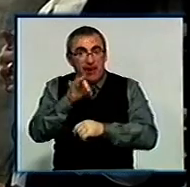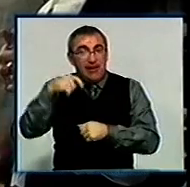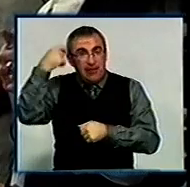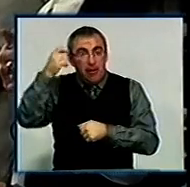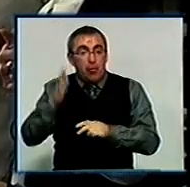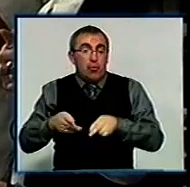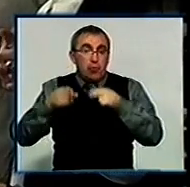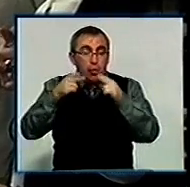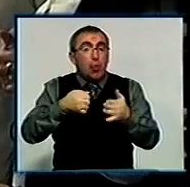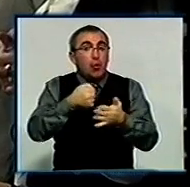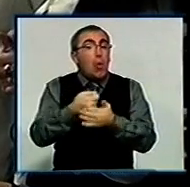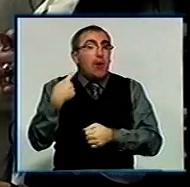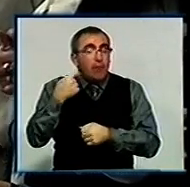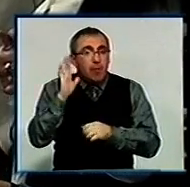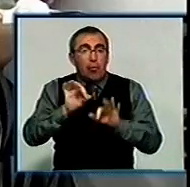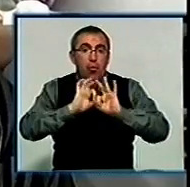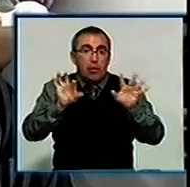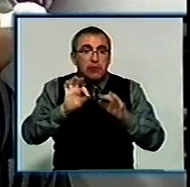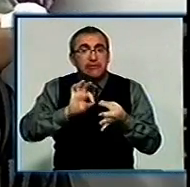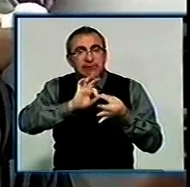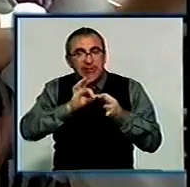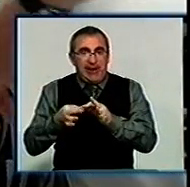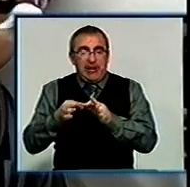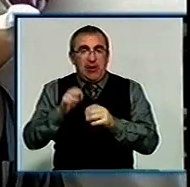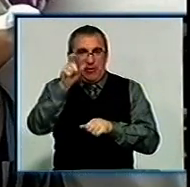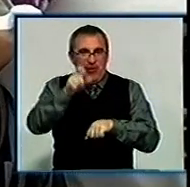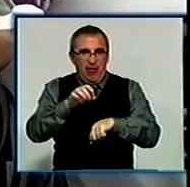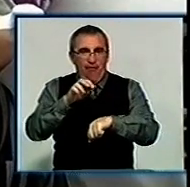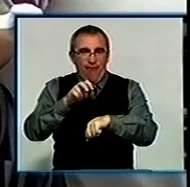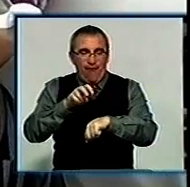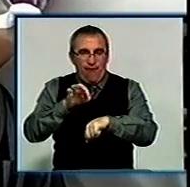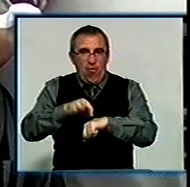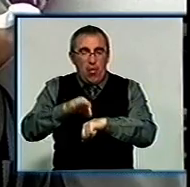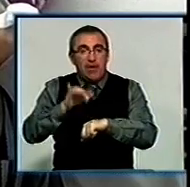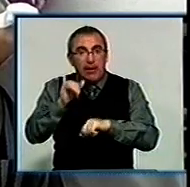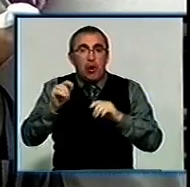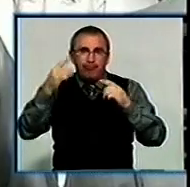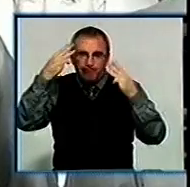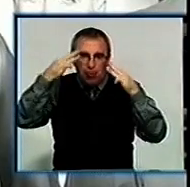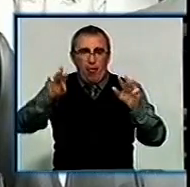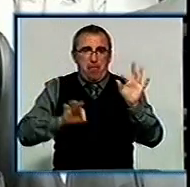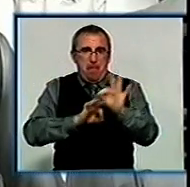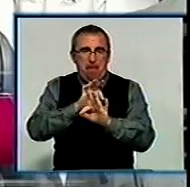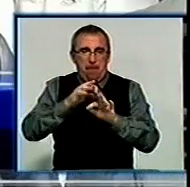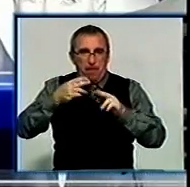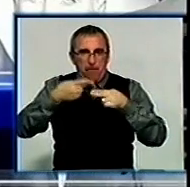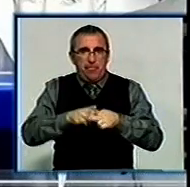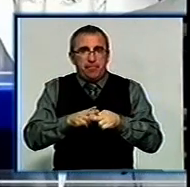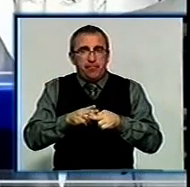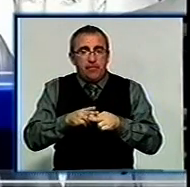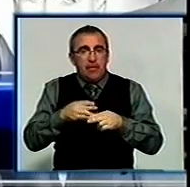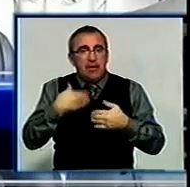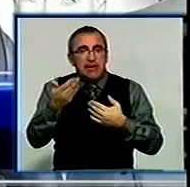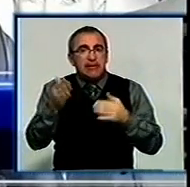приїжджатимуть до Кіровограду і консультуватимуть складних коварих. Також проводитимуть операції новітніми методами. Ми організуємо семінари для